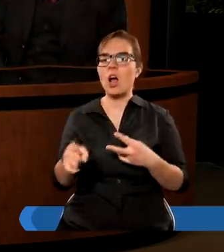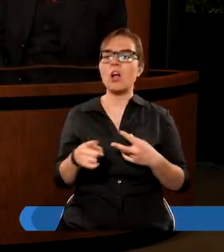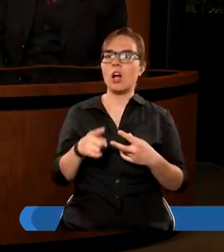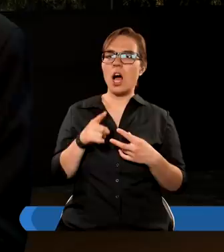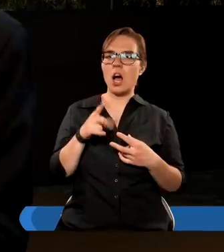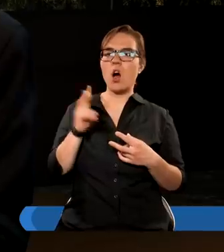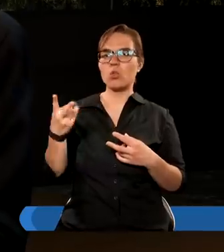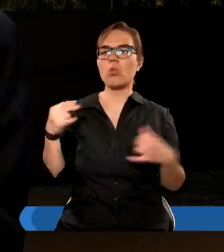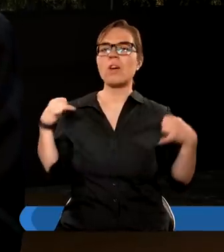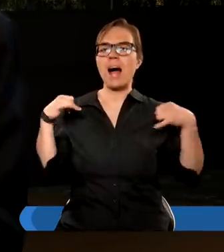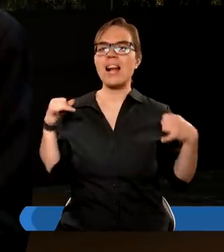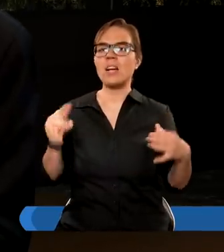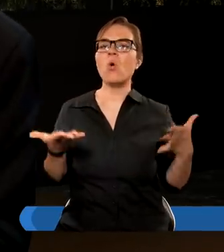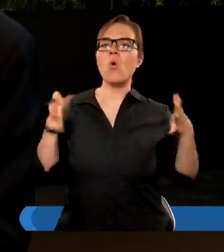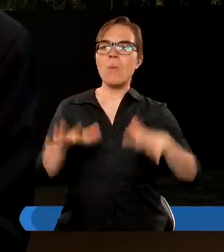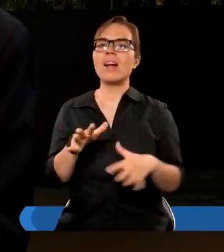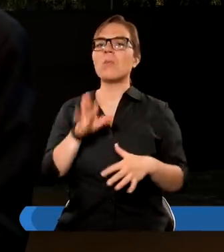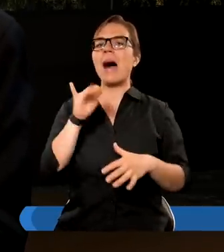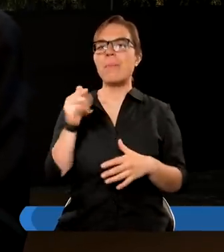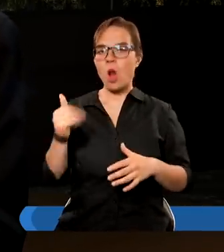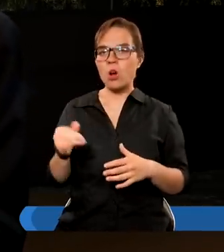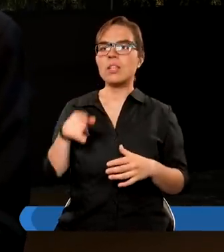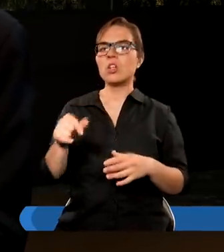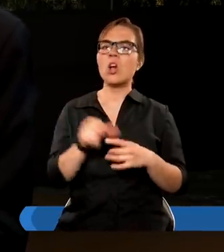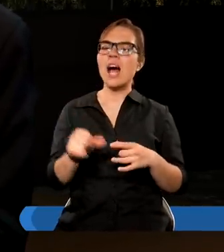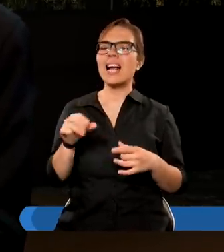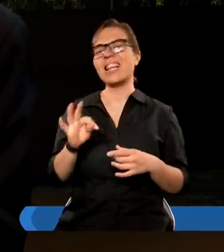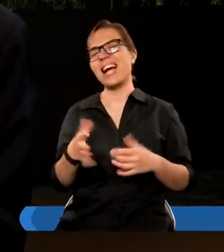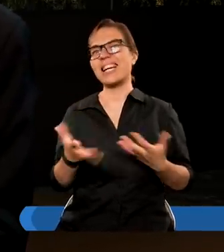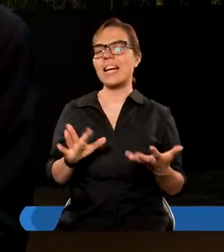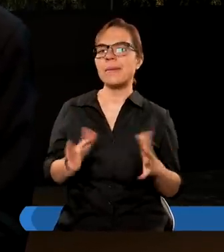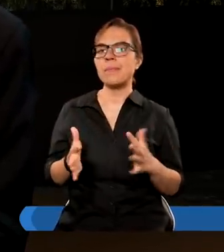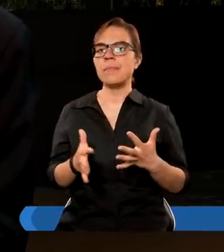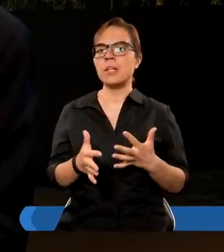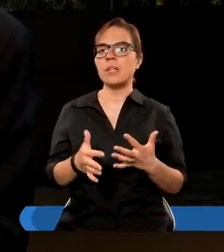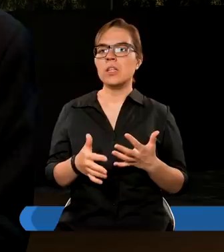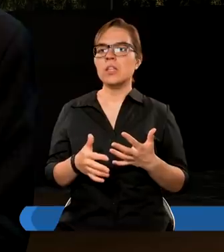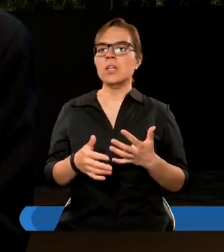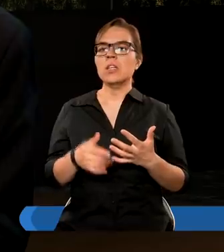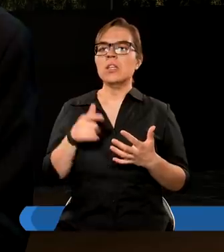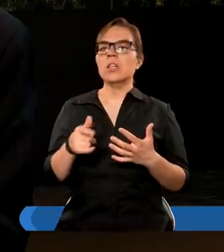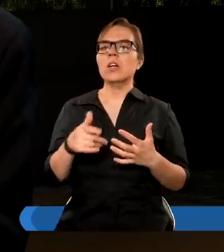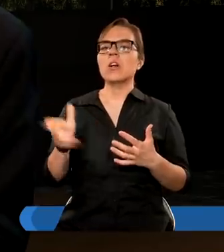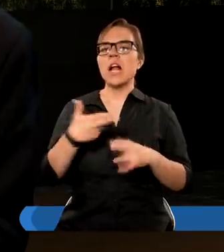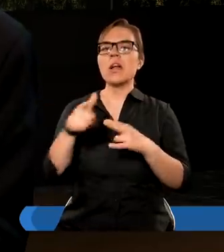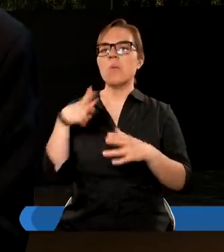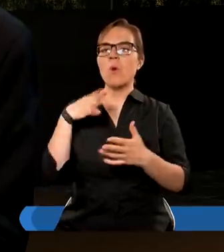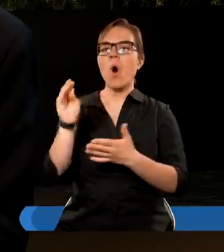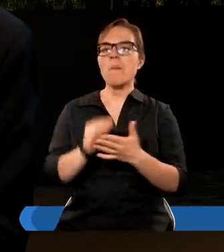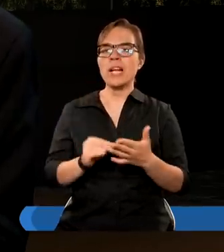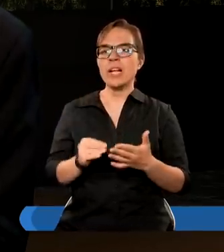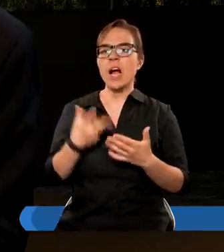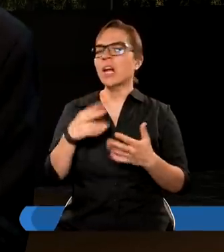drugim Aniele i o tym upadku Babilonu wydaje się, że to jest tak nawet w czasie, kiedy to było pisane